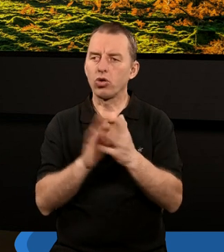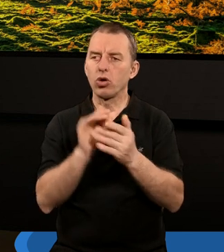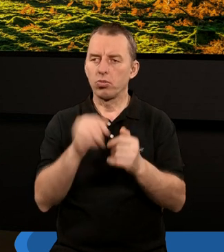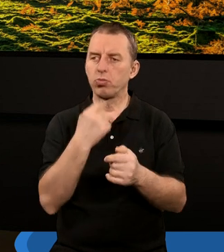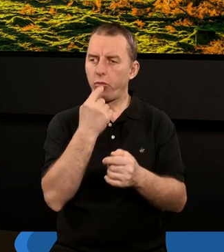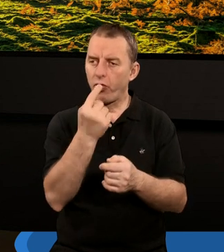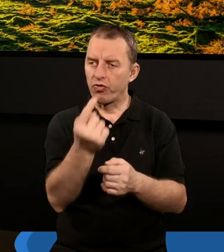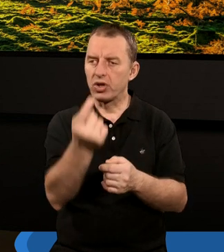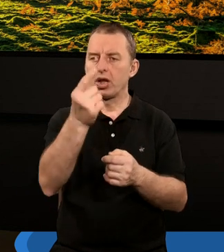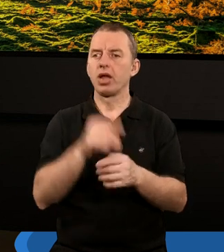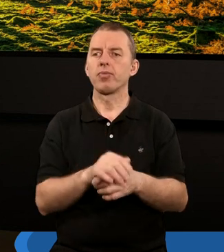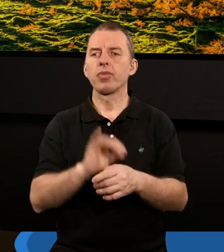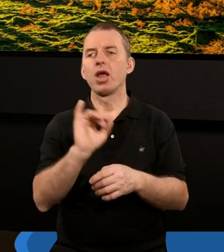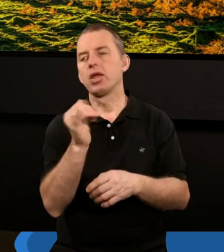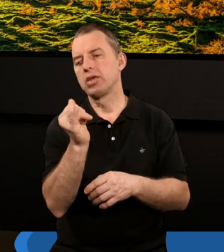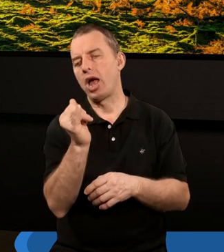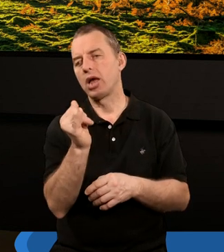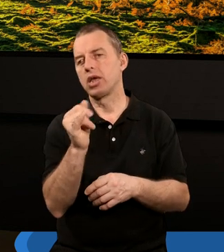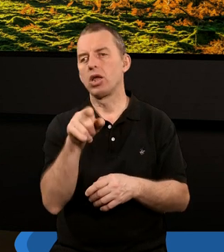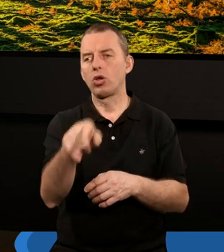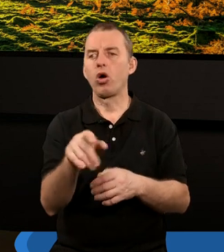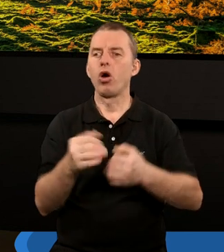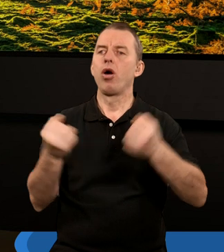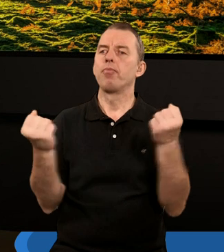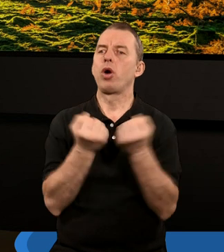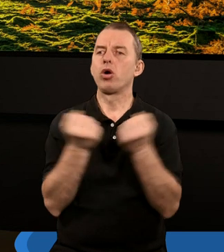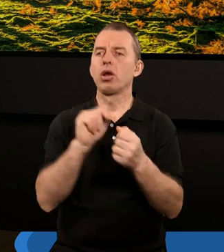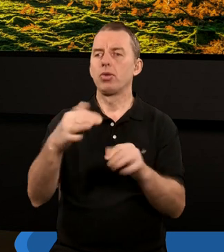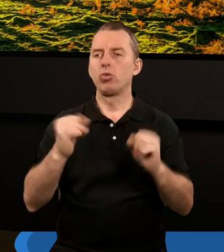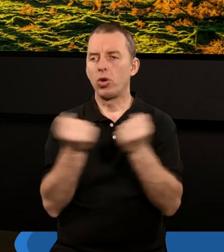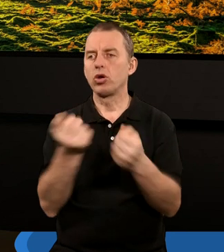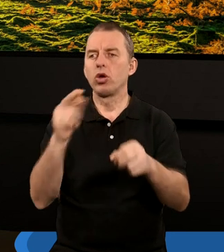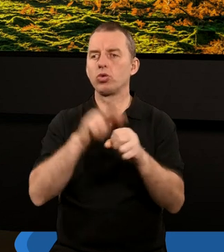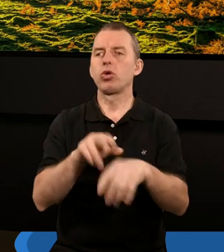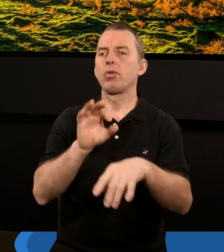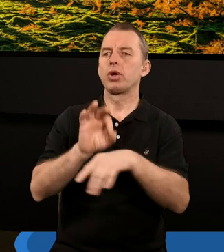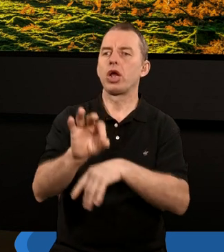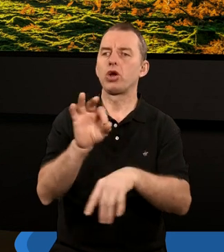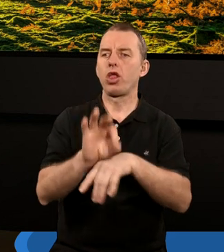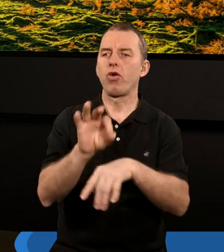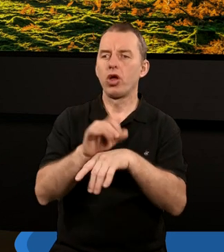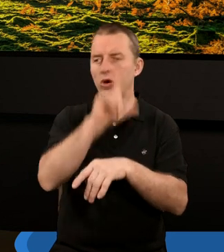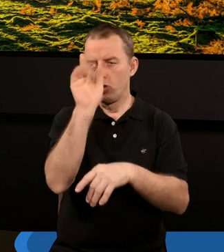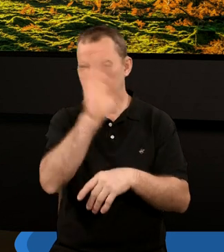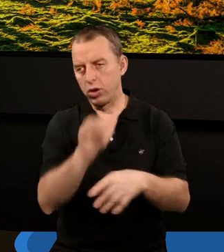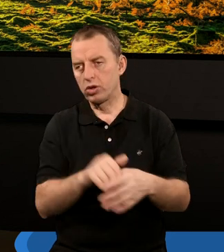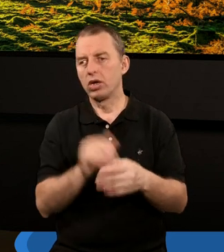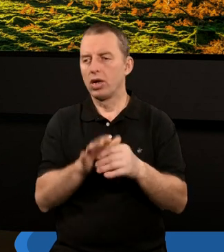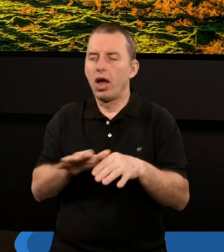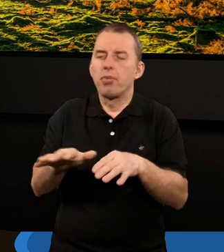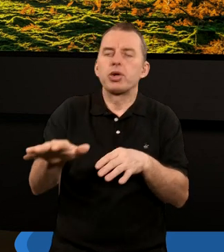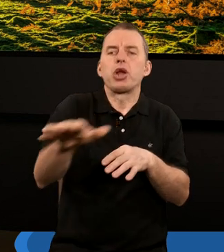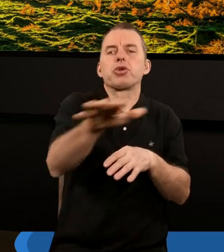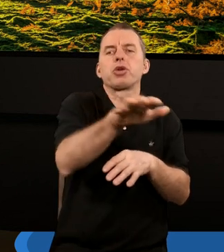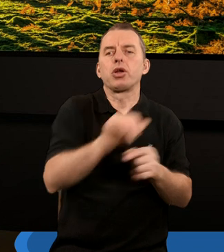o tym, jakie to moce były tymi mocami, które prześladowały lud Boży na przestrzeni